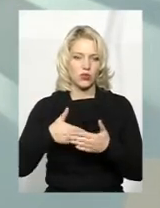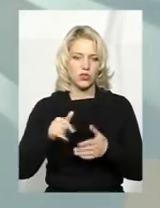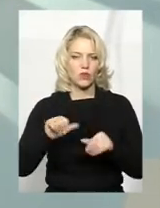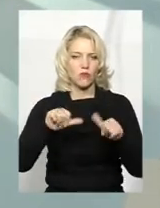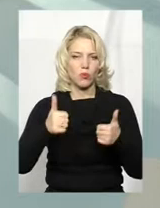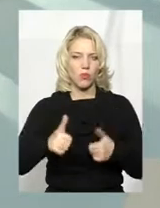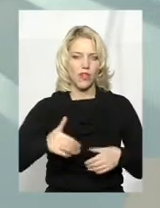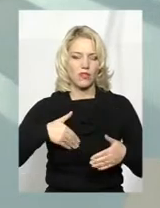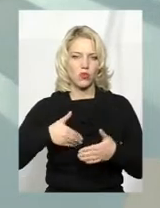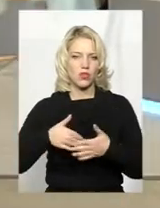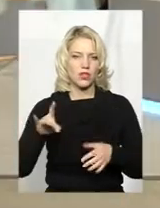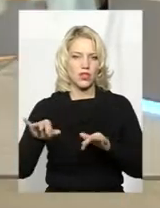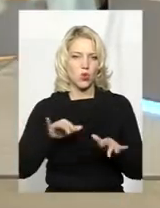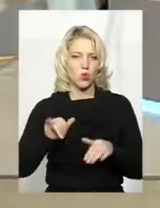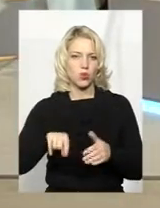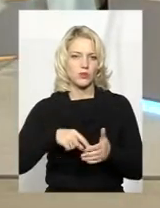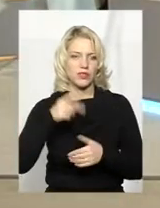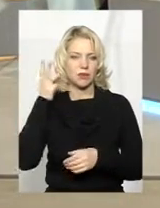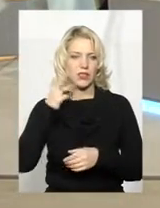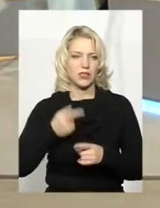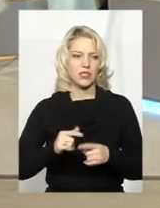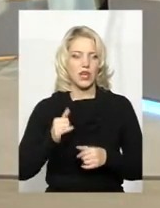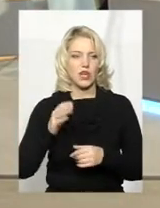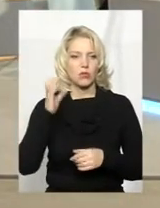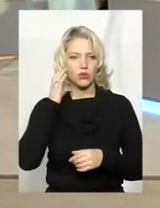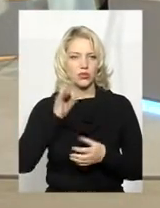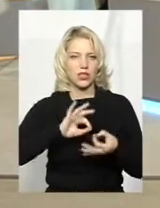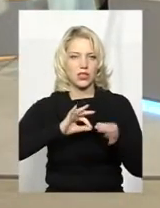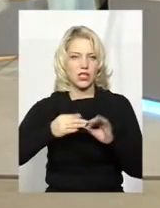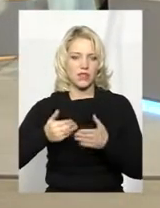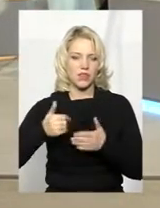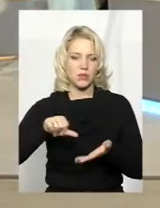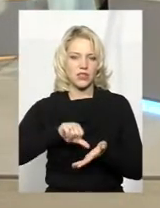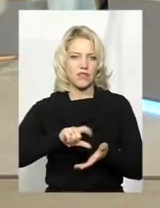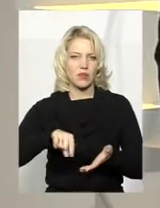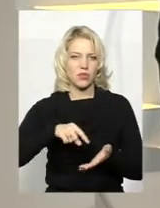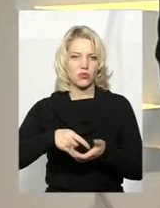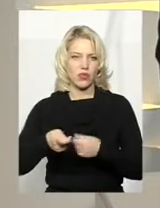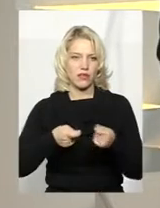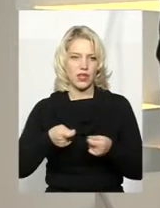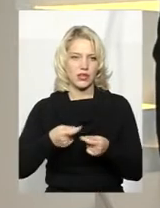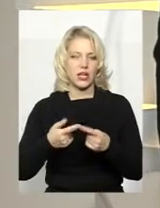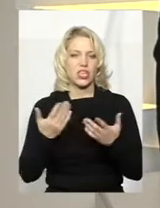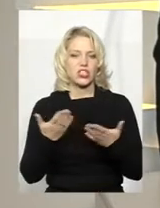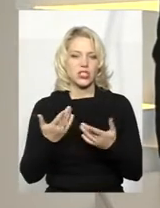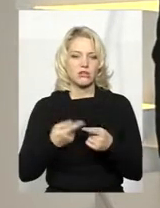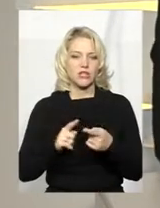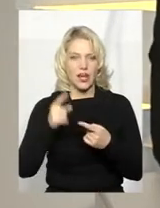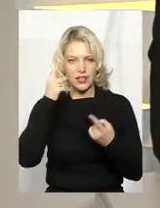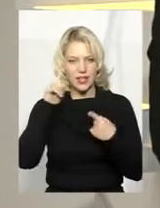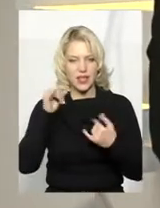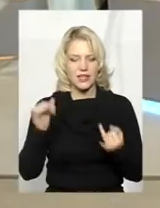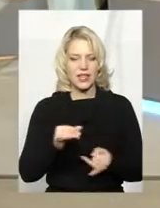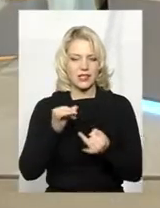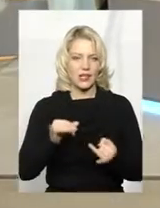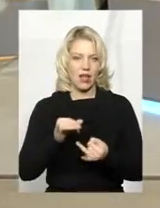місті. Тому саме працюємо у Хмельницькому. От якраз зараз послухаємо більш детальніше від представника міської влади. Чим саме ця ідея зацікавила?